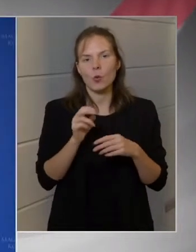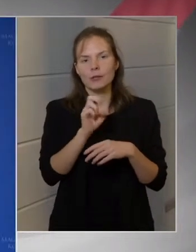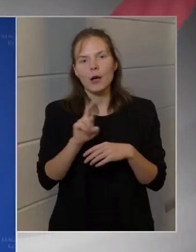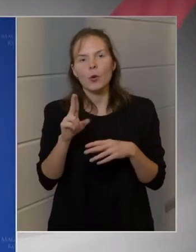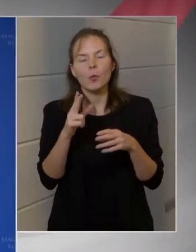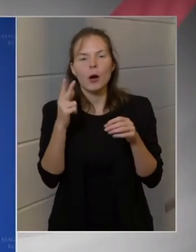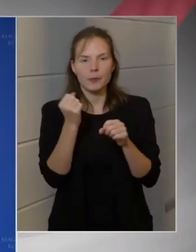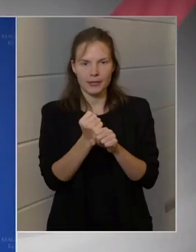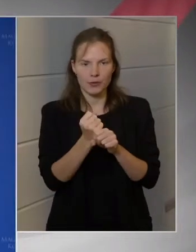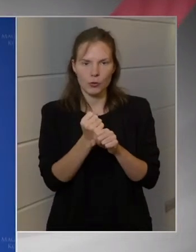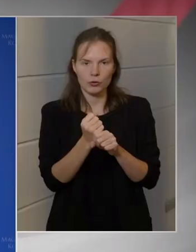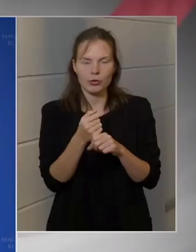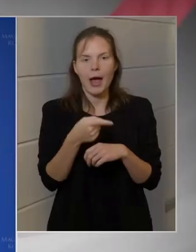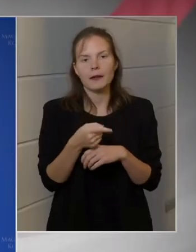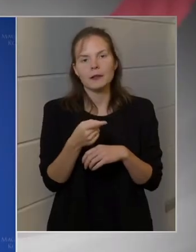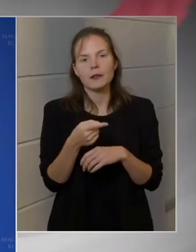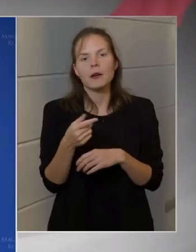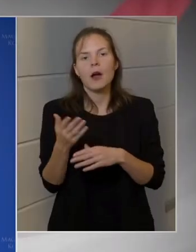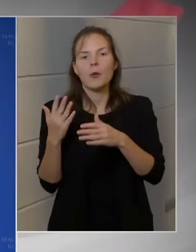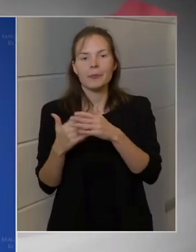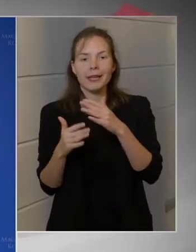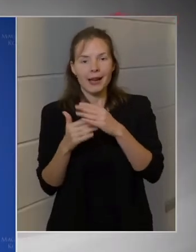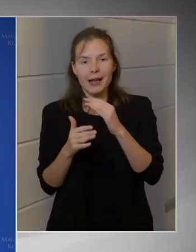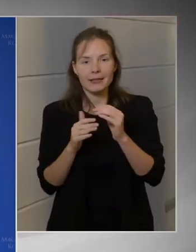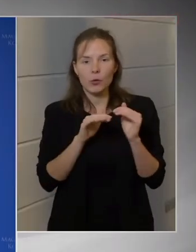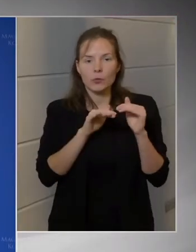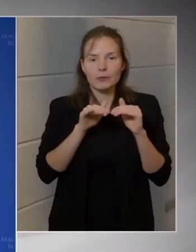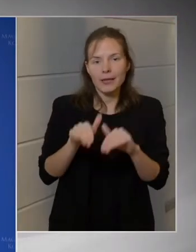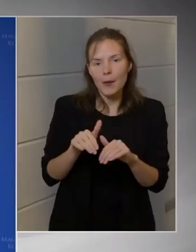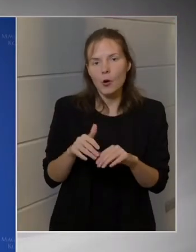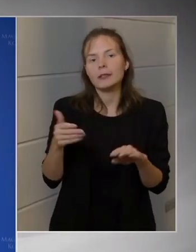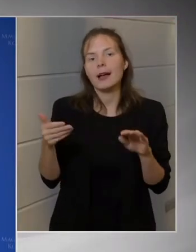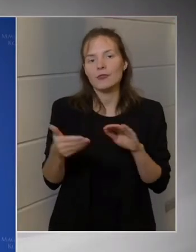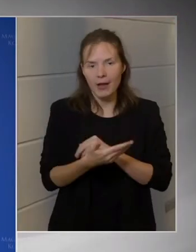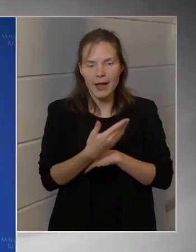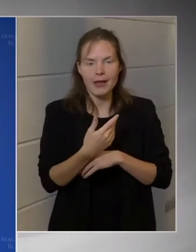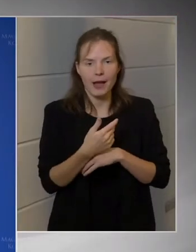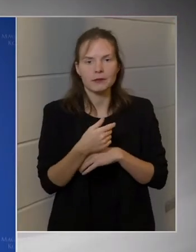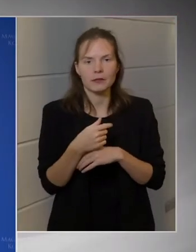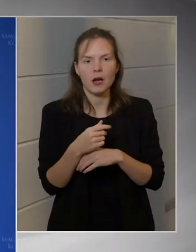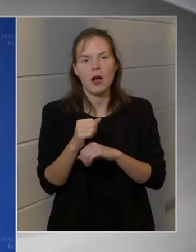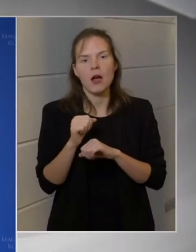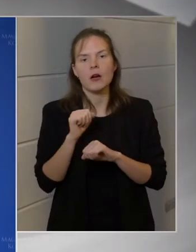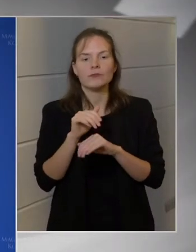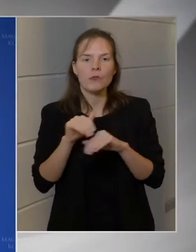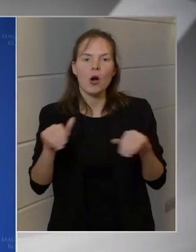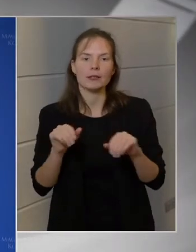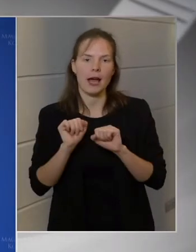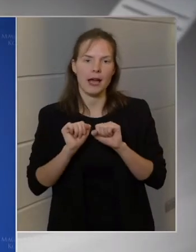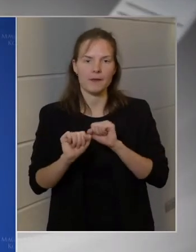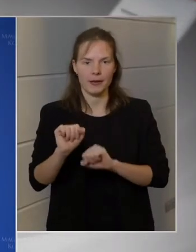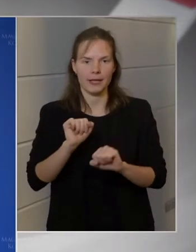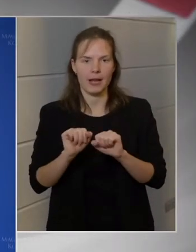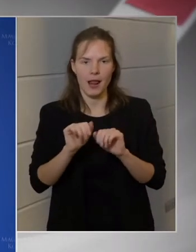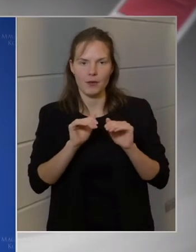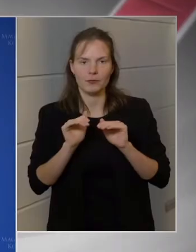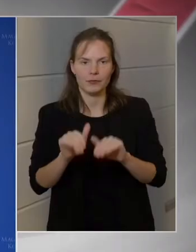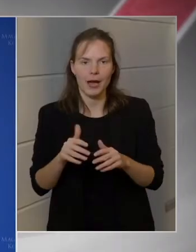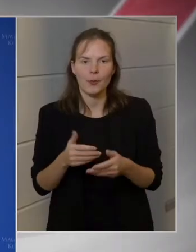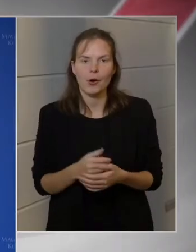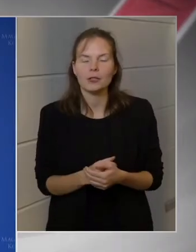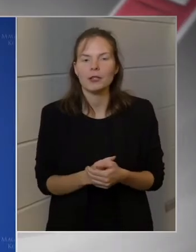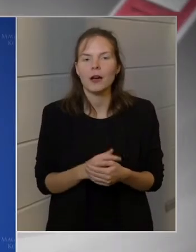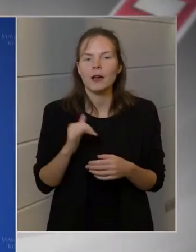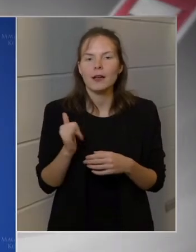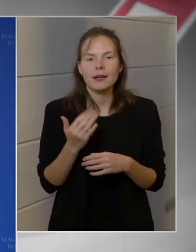Bizottság a migráció pártjára, a külső határvédelem pártjára állna, és azt látjuk, hogyha nem akarjuk egy ilyen